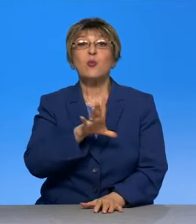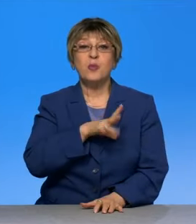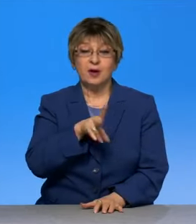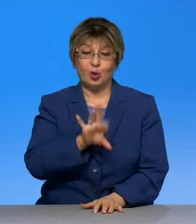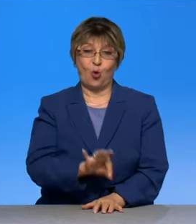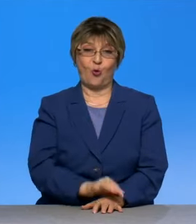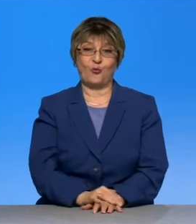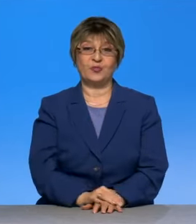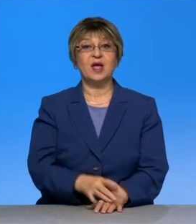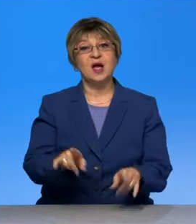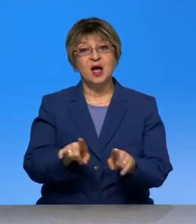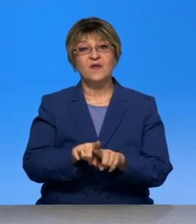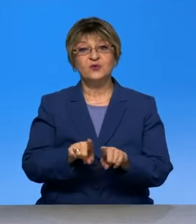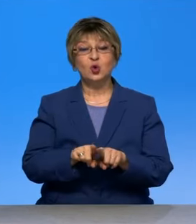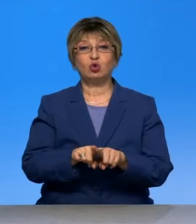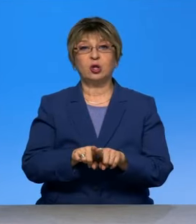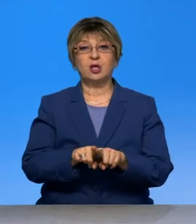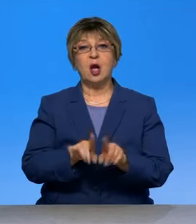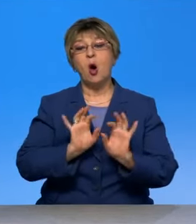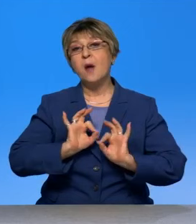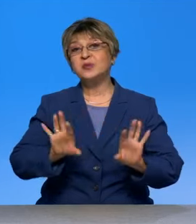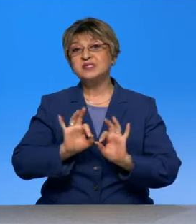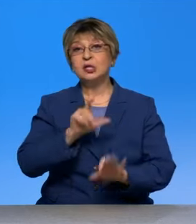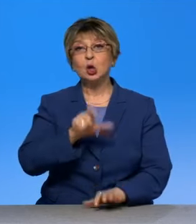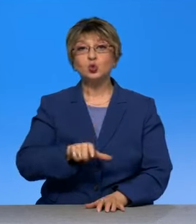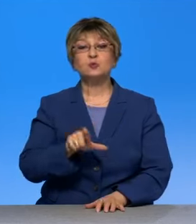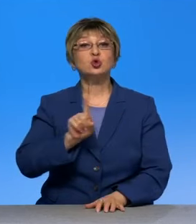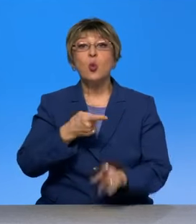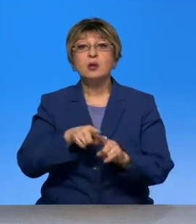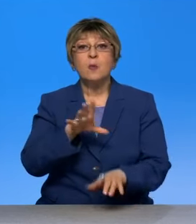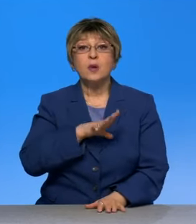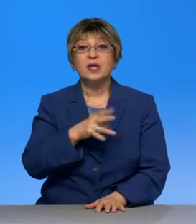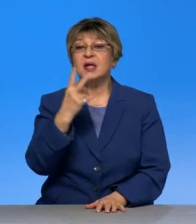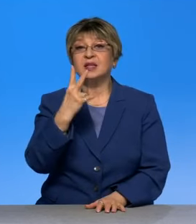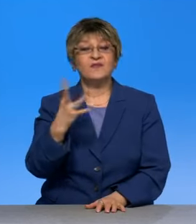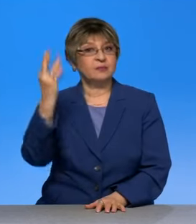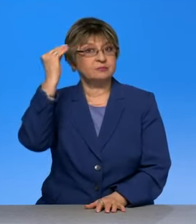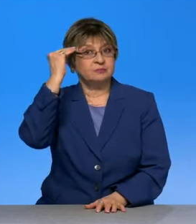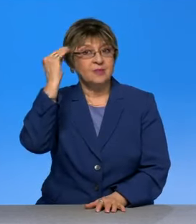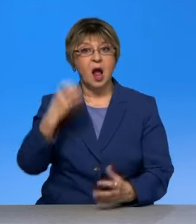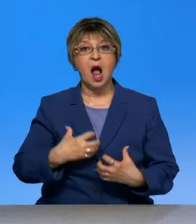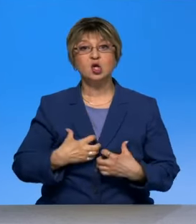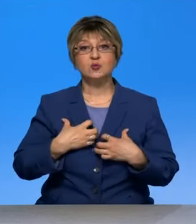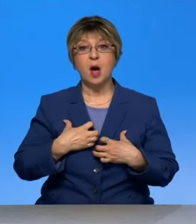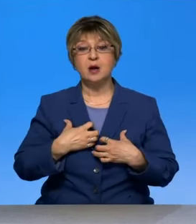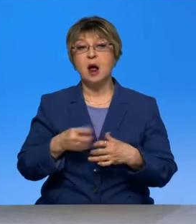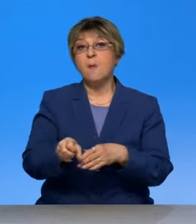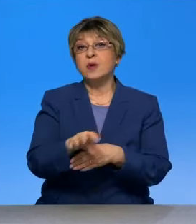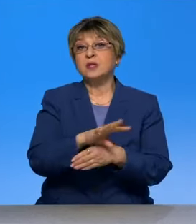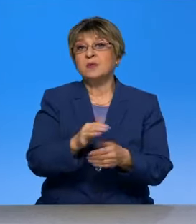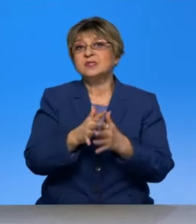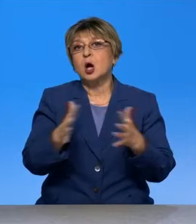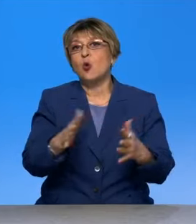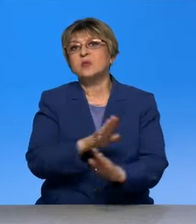И все-таки объяснить людям, что это было. Потому что две полярные точки зрения. Кошмар, страшная пандемия с огромной